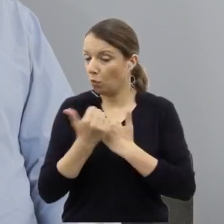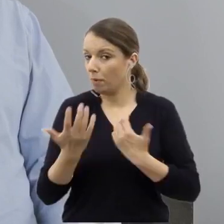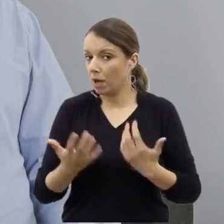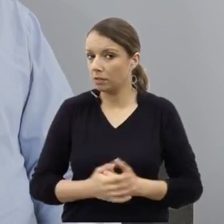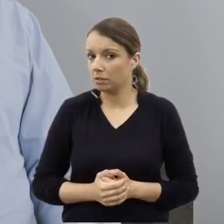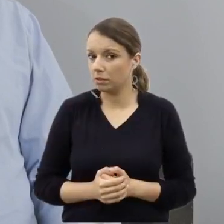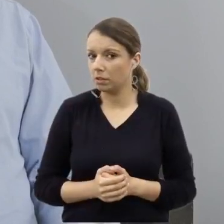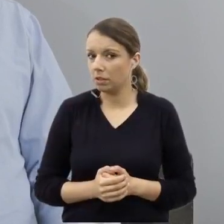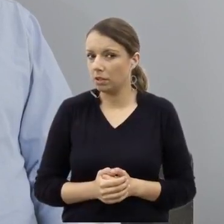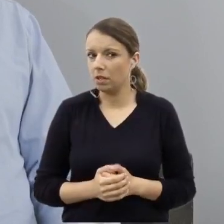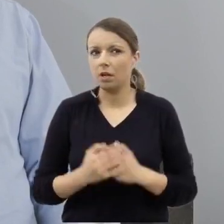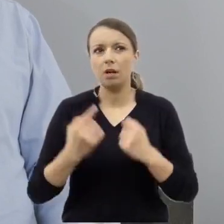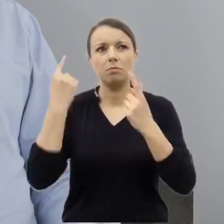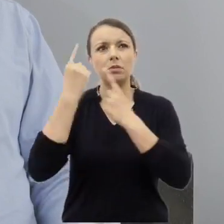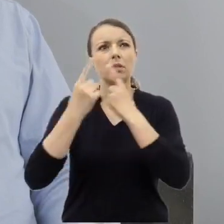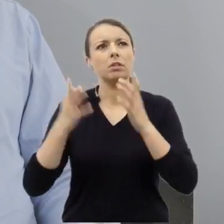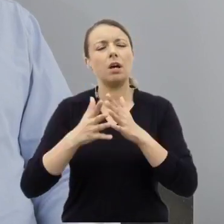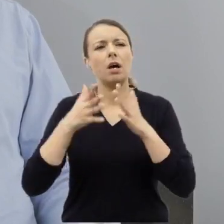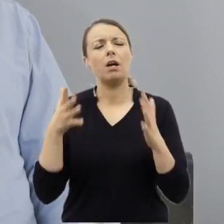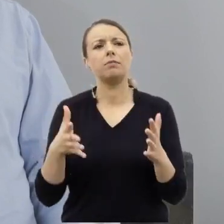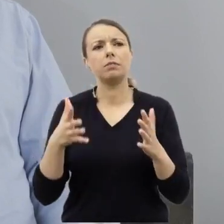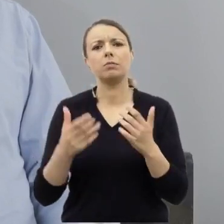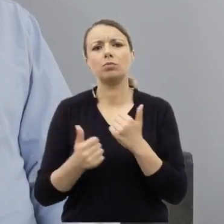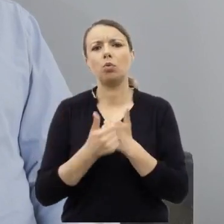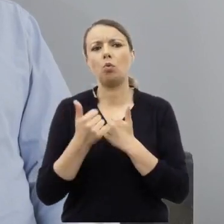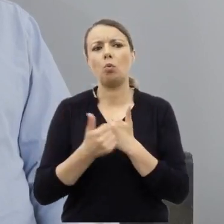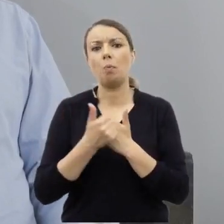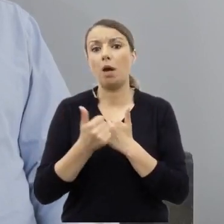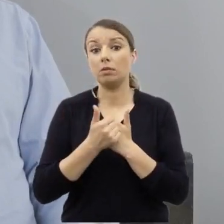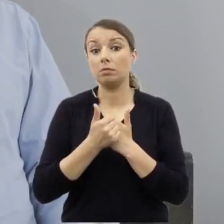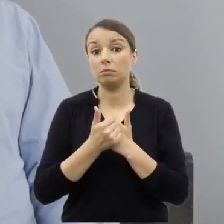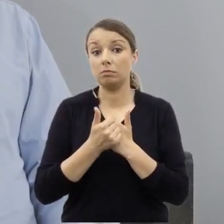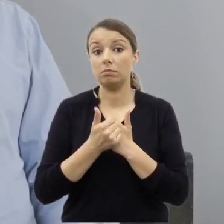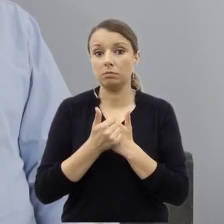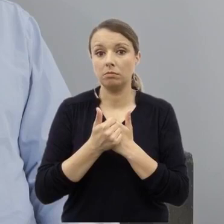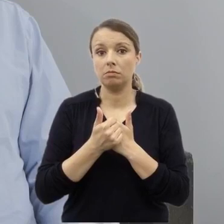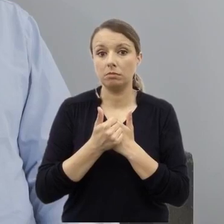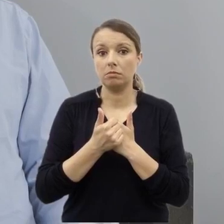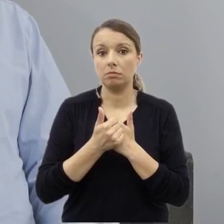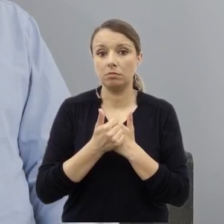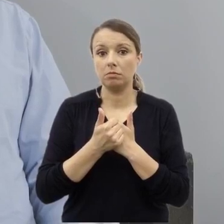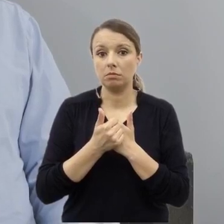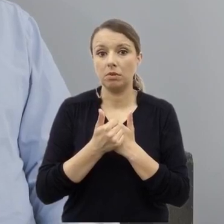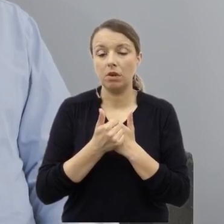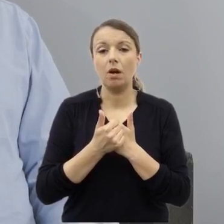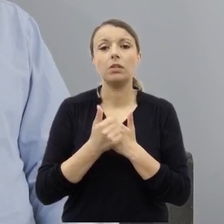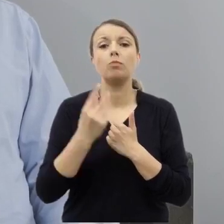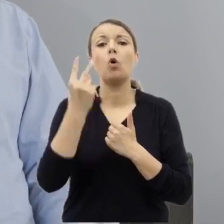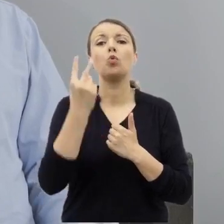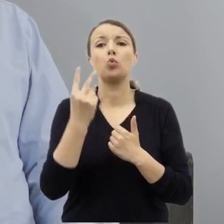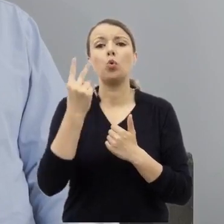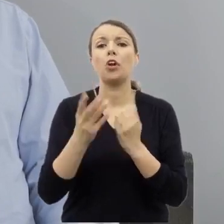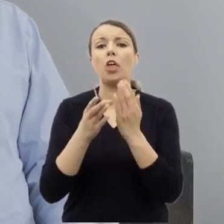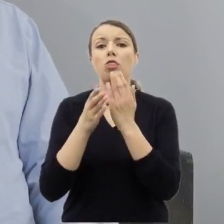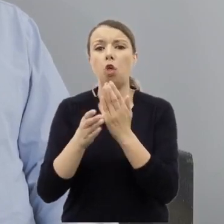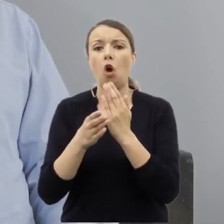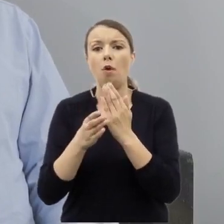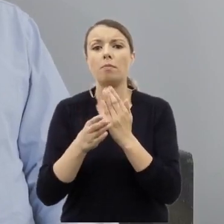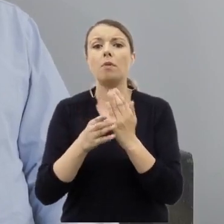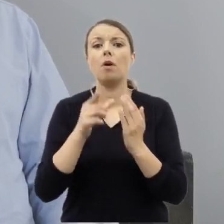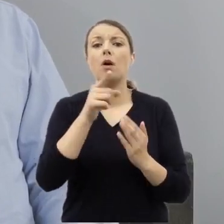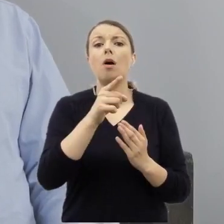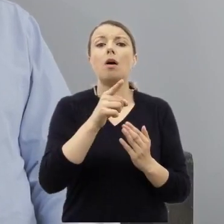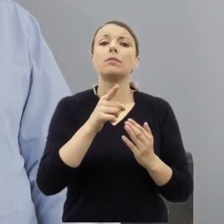Największym kompendium oczywiście tych dokumentów jest drugi tom do pracy pani profesor